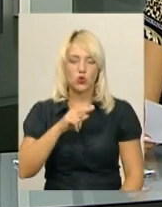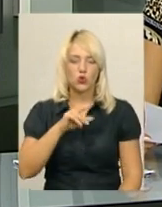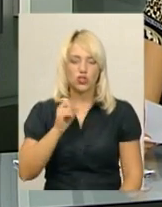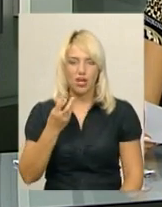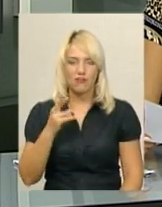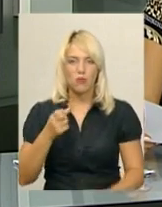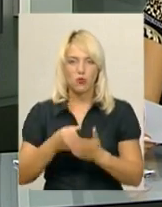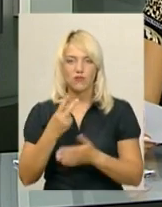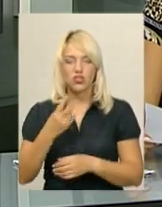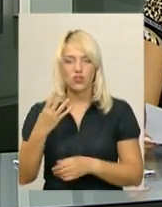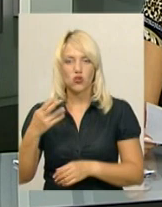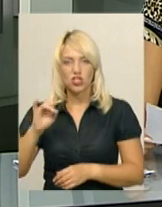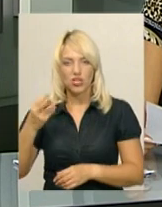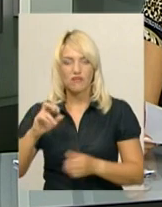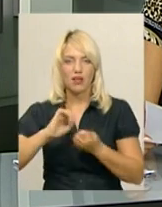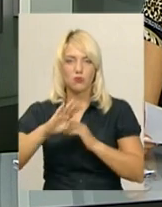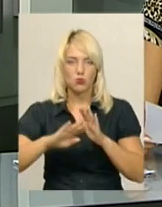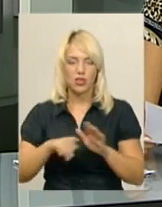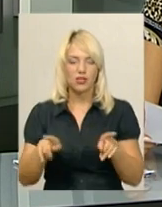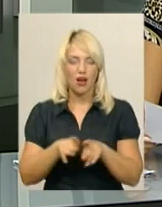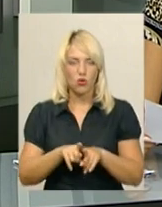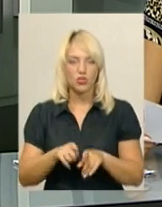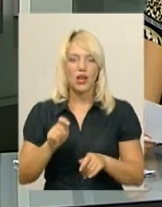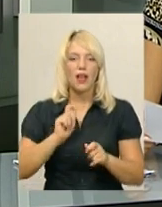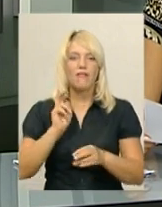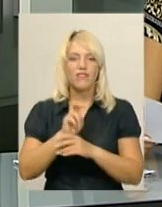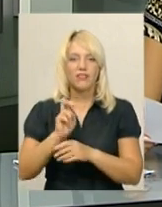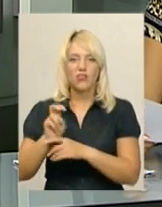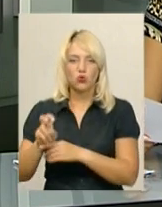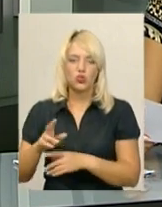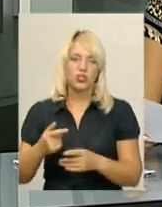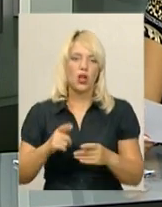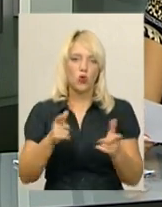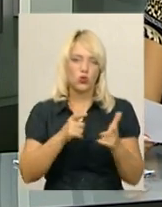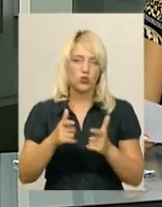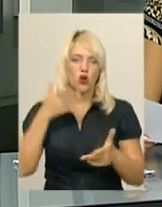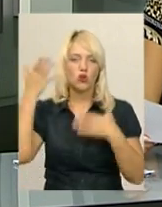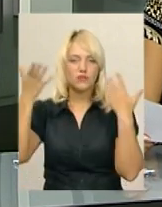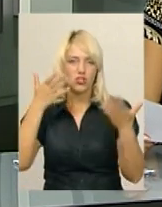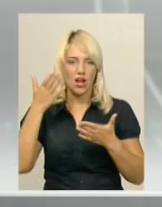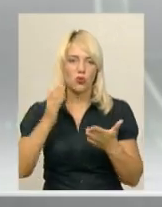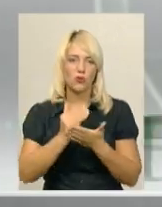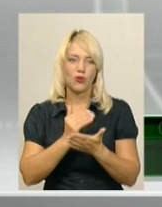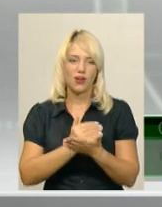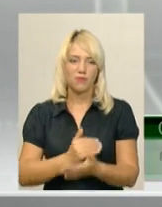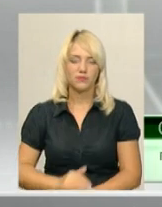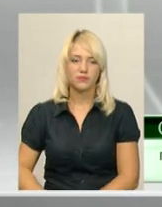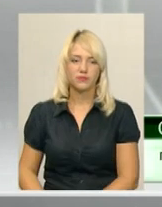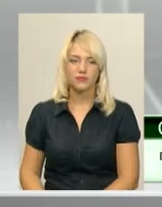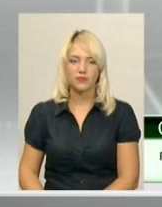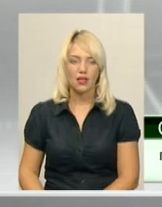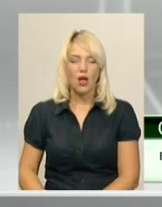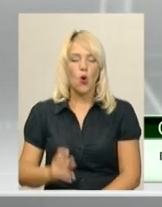у Кам'янці-Подільському. Окрім цього дня, відвідувачі в кінофестивалі готують розважальну програму. В